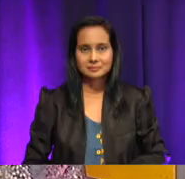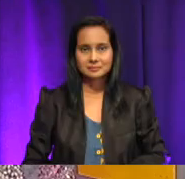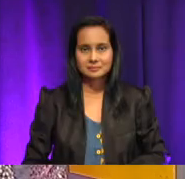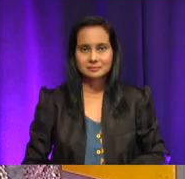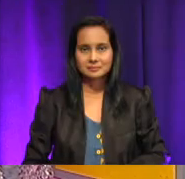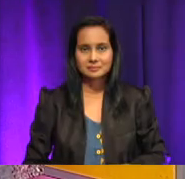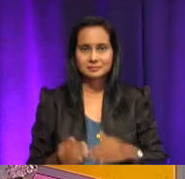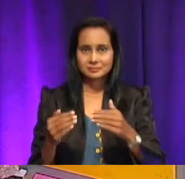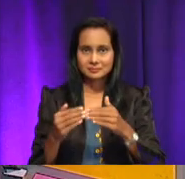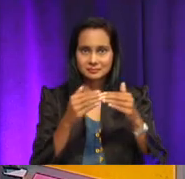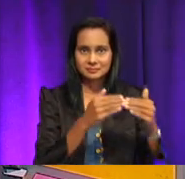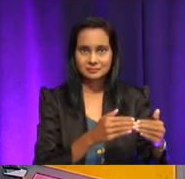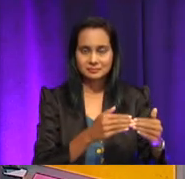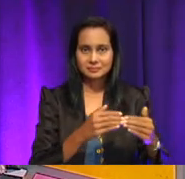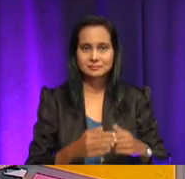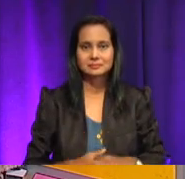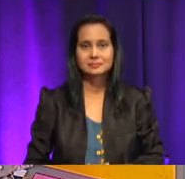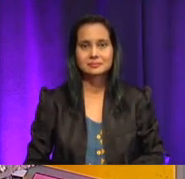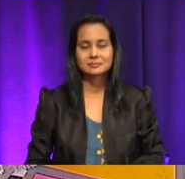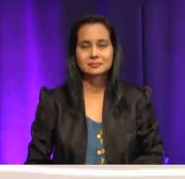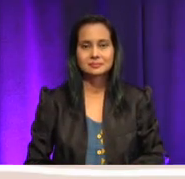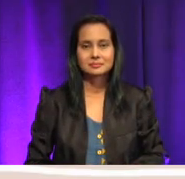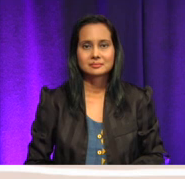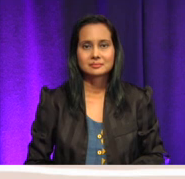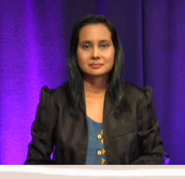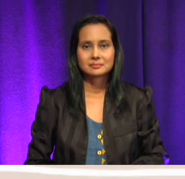perenggan yang kedua. Ya, siapa nak baca?